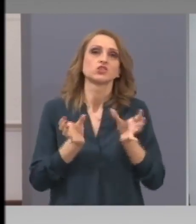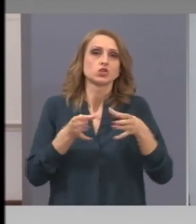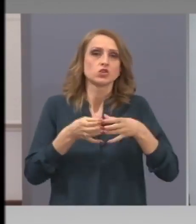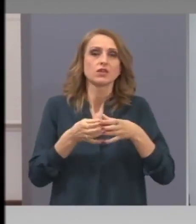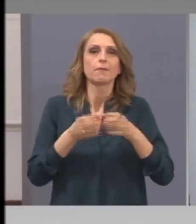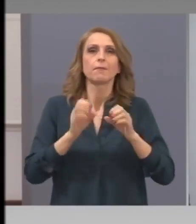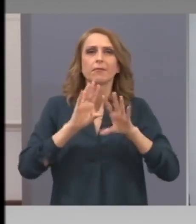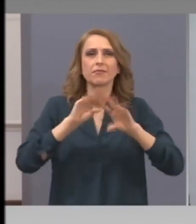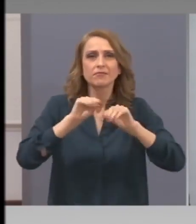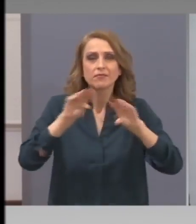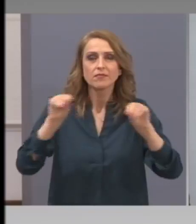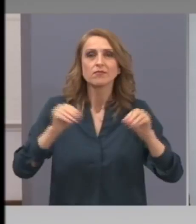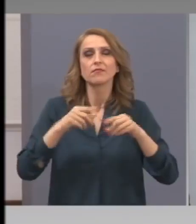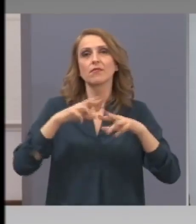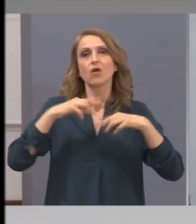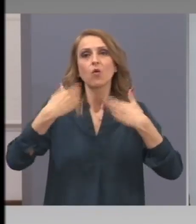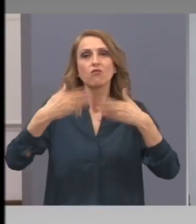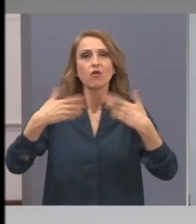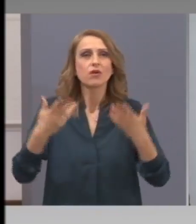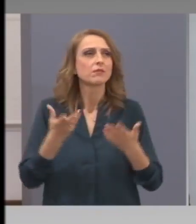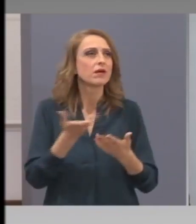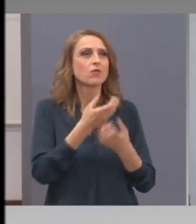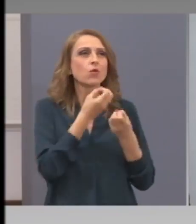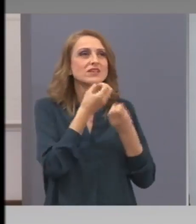публични лица са съобществено доверие,